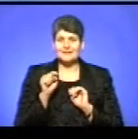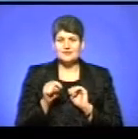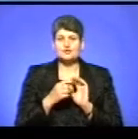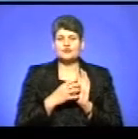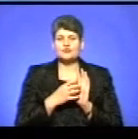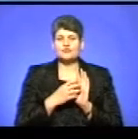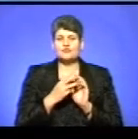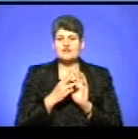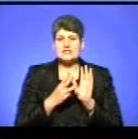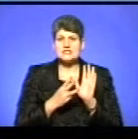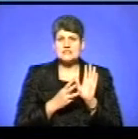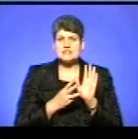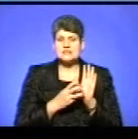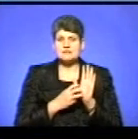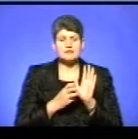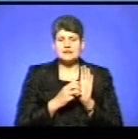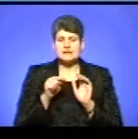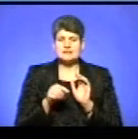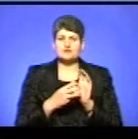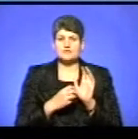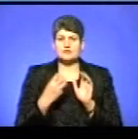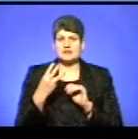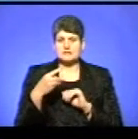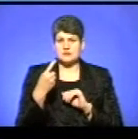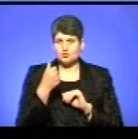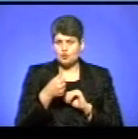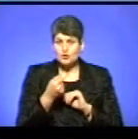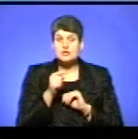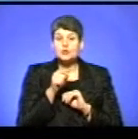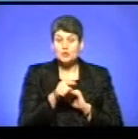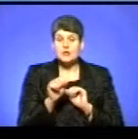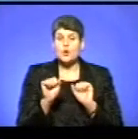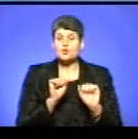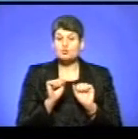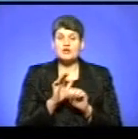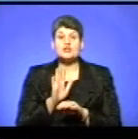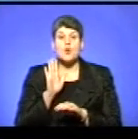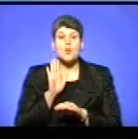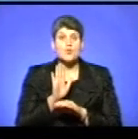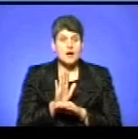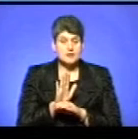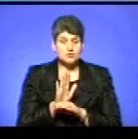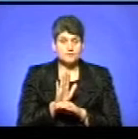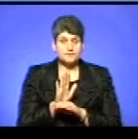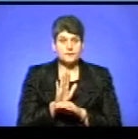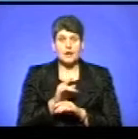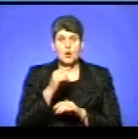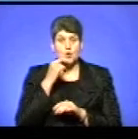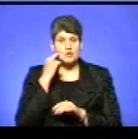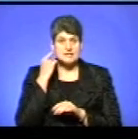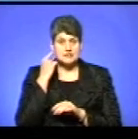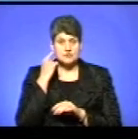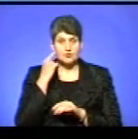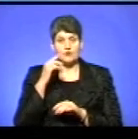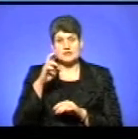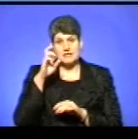1831 році. Ось тоді розпорядженням, указом російського царя